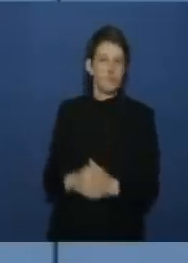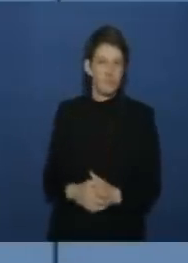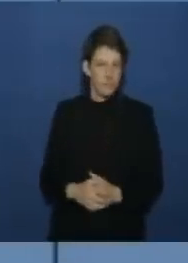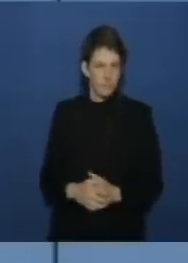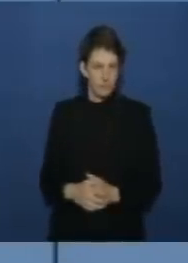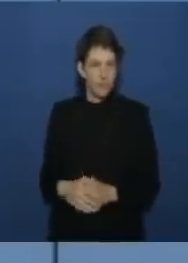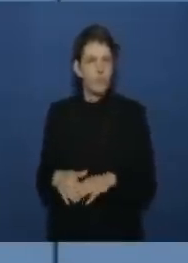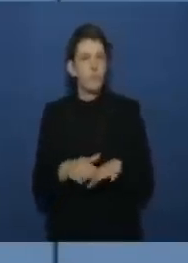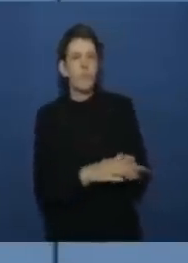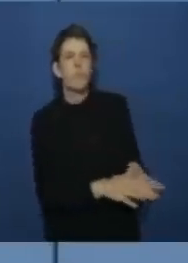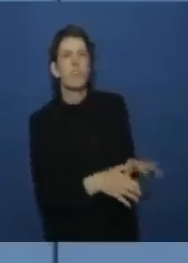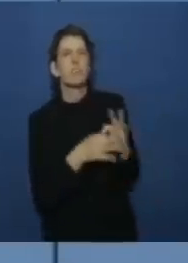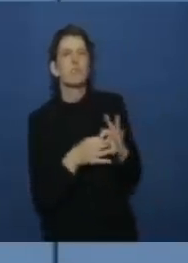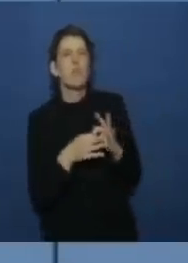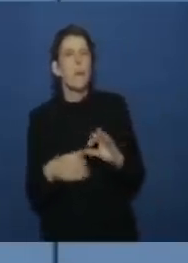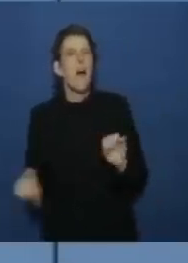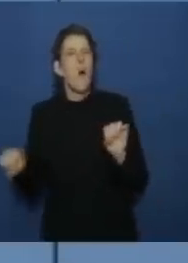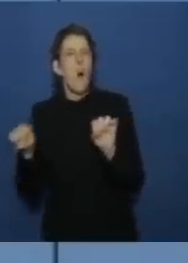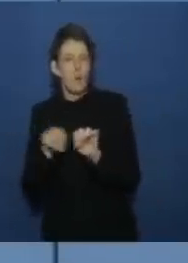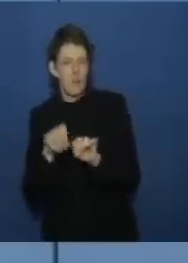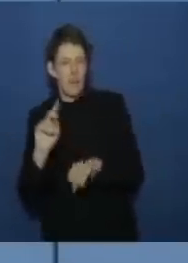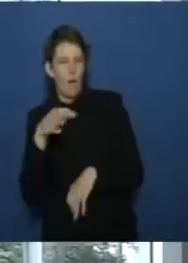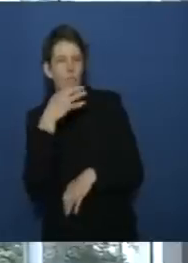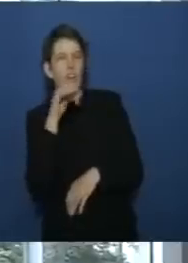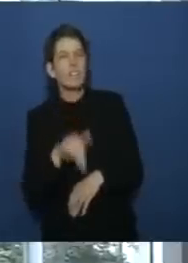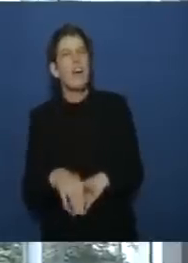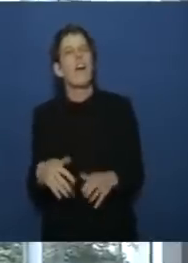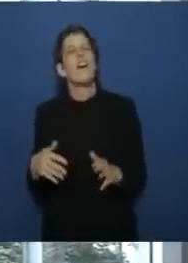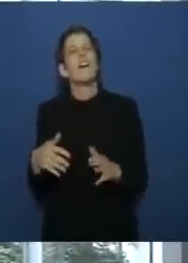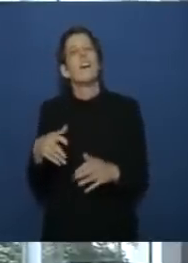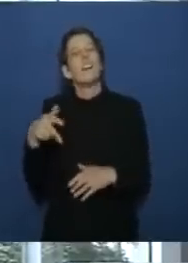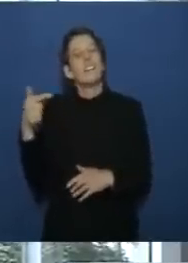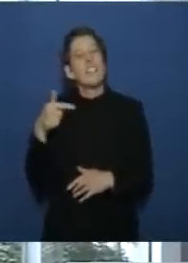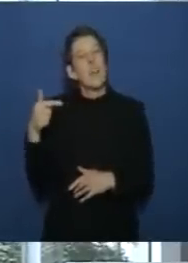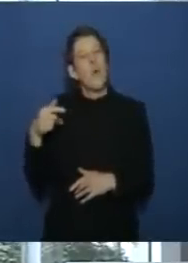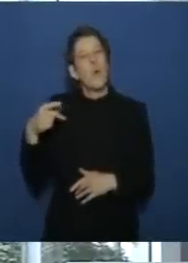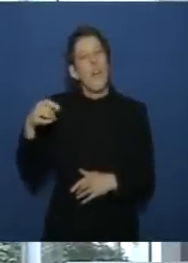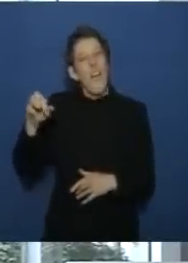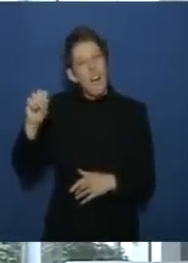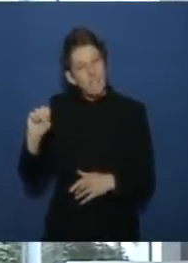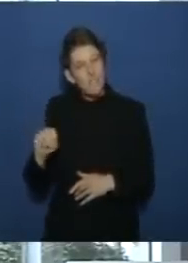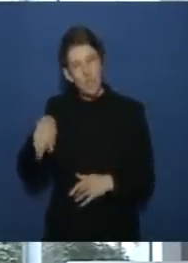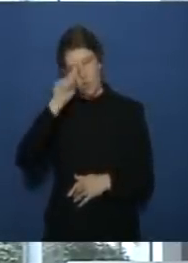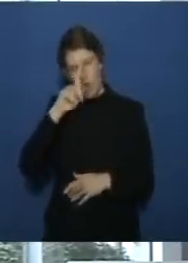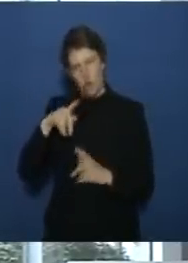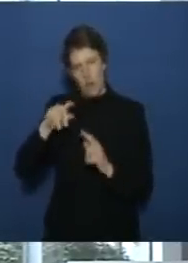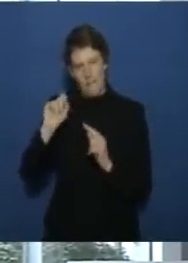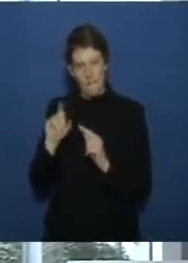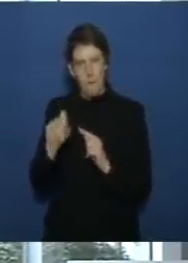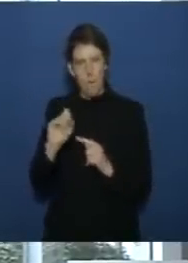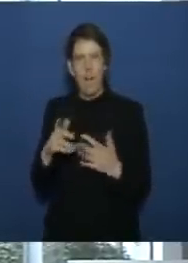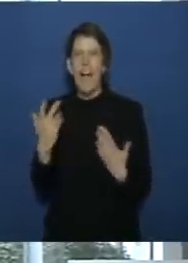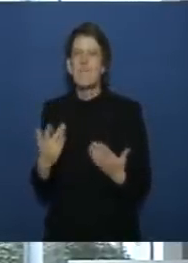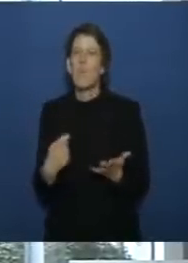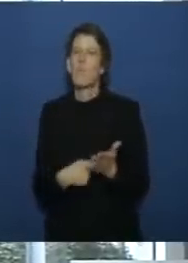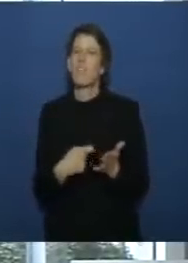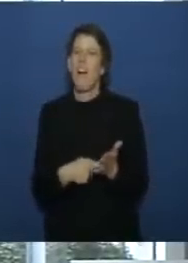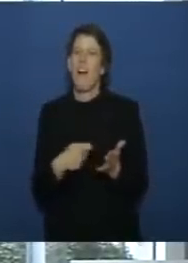dazu habe ich eine frage auch zu den tests von teo gers vom deutschland funk wie wurde der betrag von 18 euro pro test festgelegt